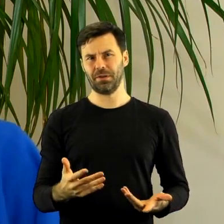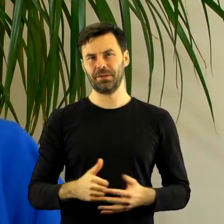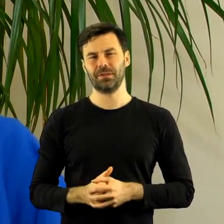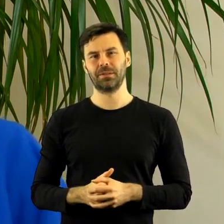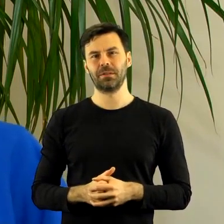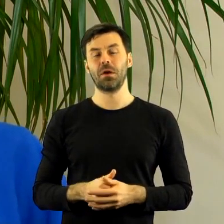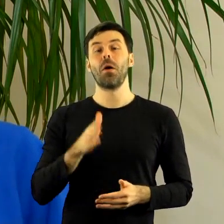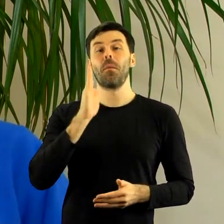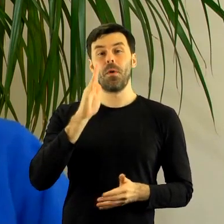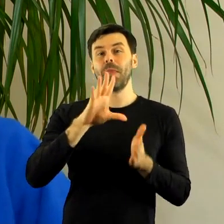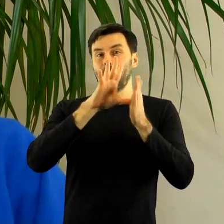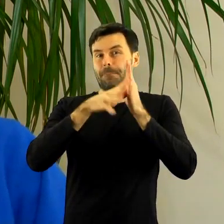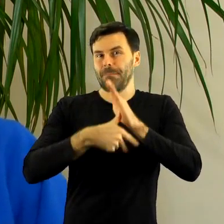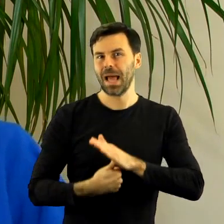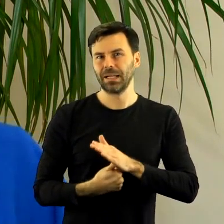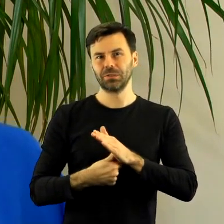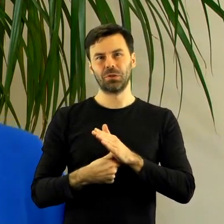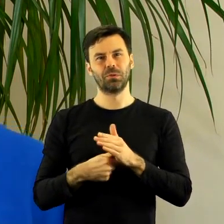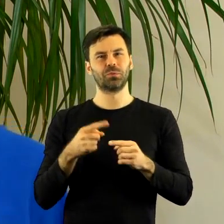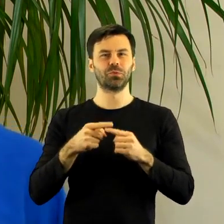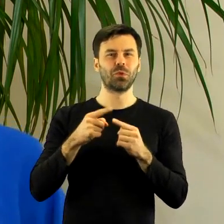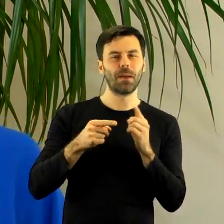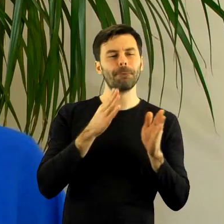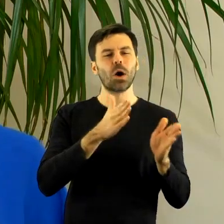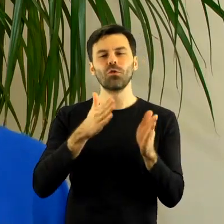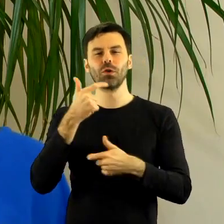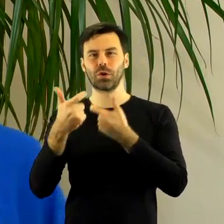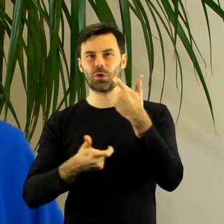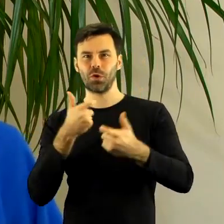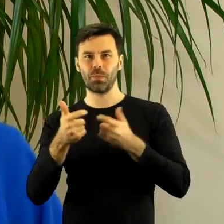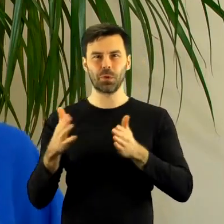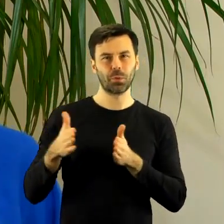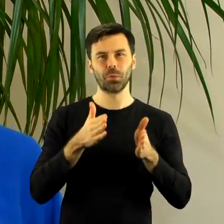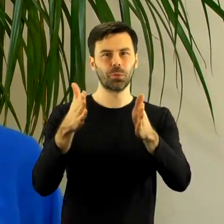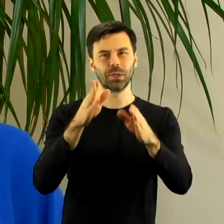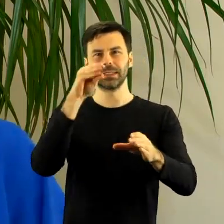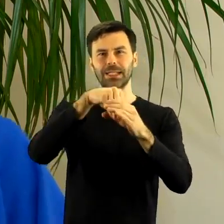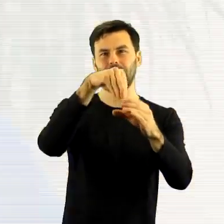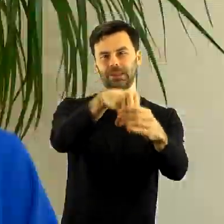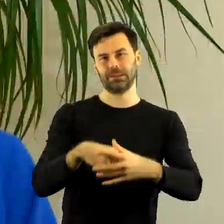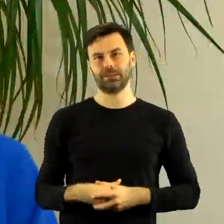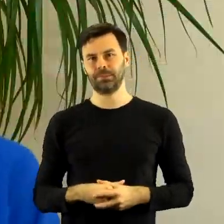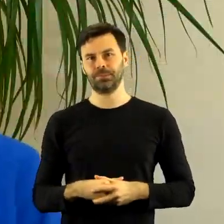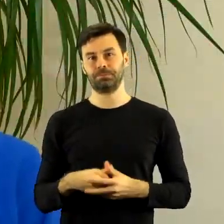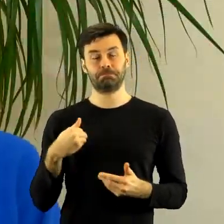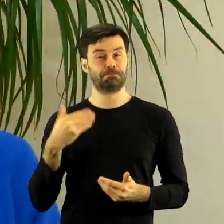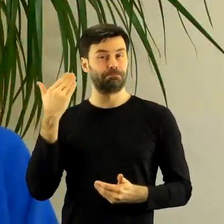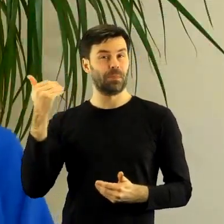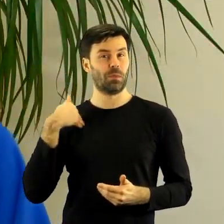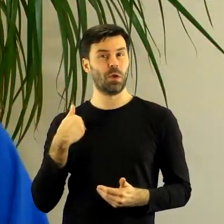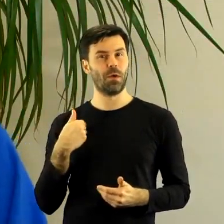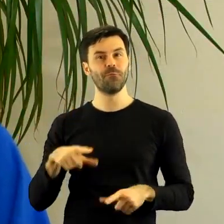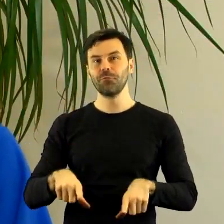jest jak petent. Nie, to są nasi pracownicy. Przywracaliśmy mieszkańcom trochę miasto w takiej